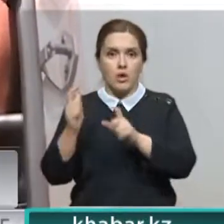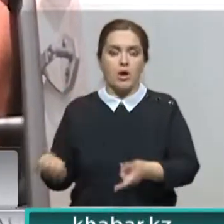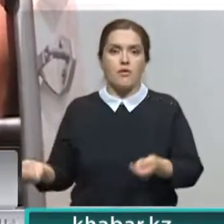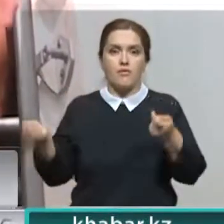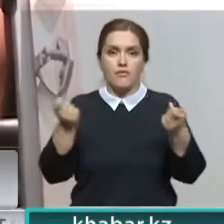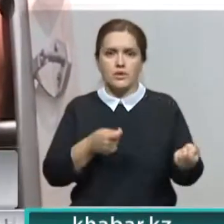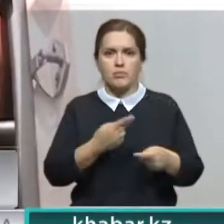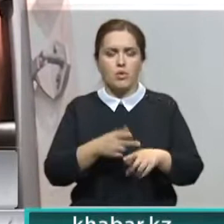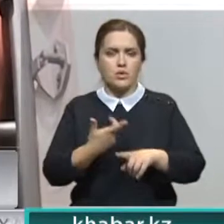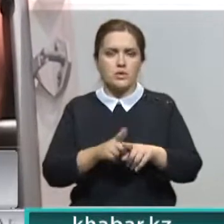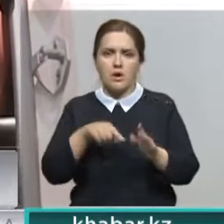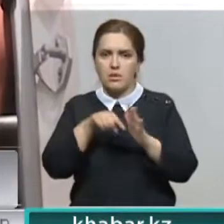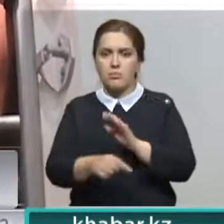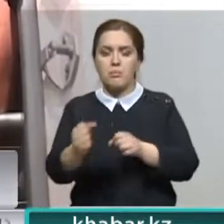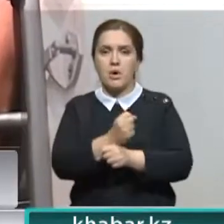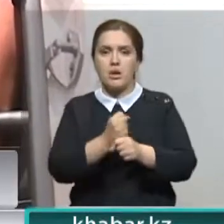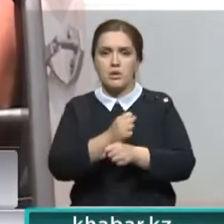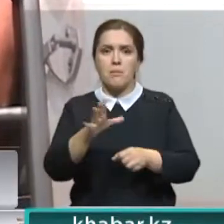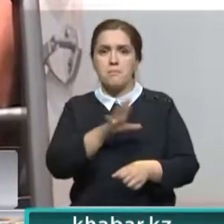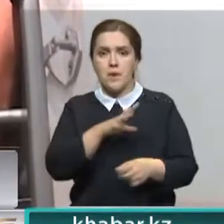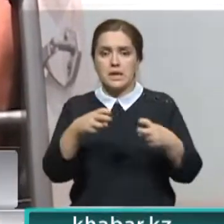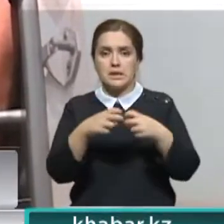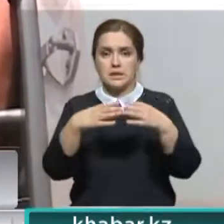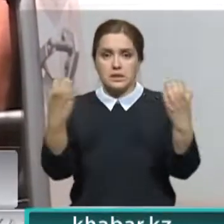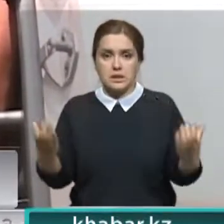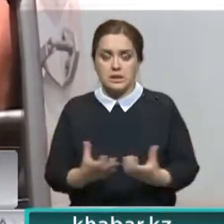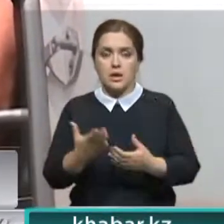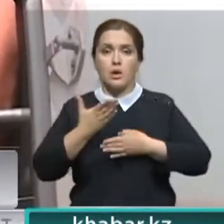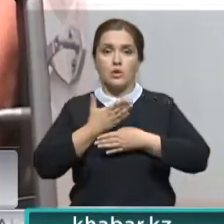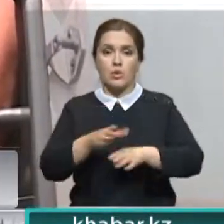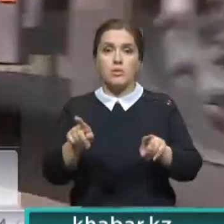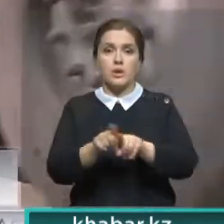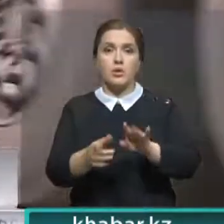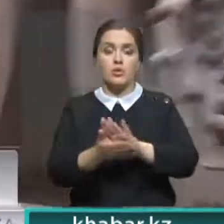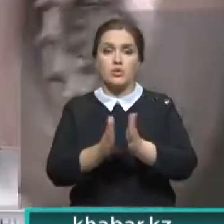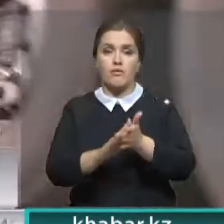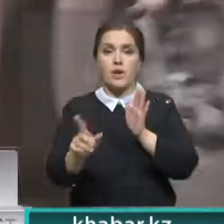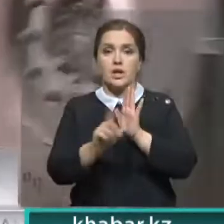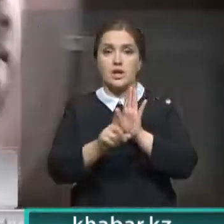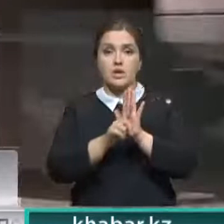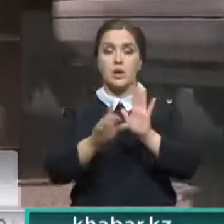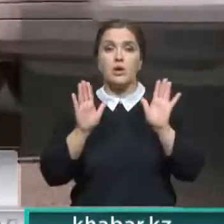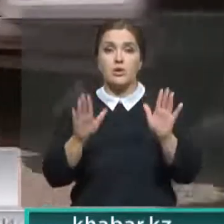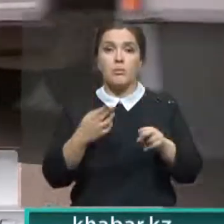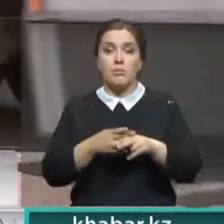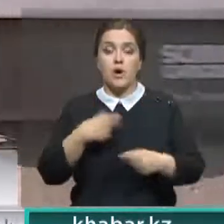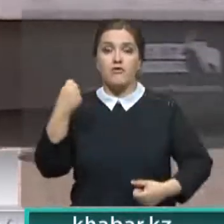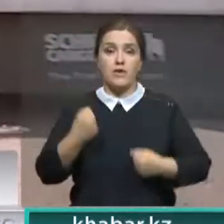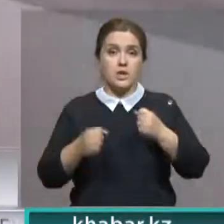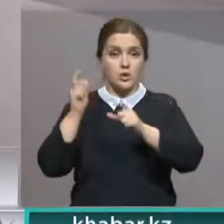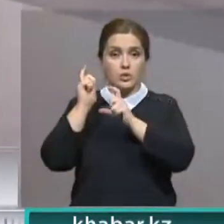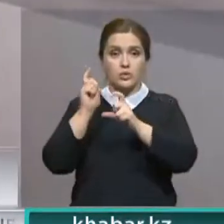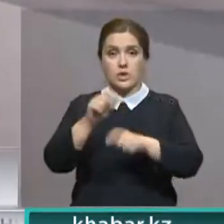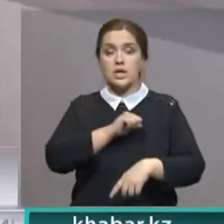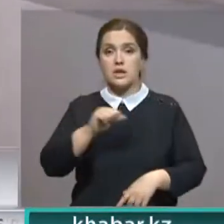Ходовая сильно страдает. Бывает, резина лопается. И вот в таких условиях приходится ездить. И только мы попрощались с водителем грузовика, как сами